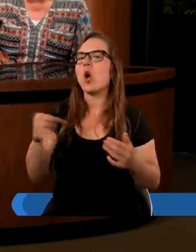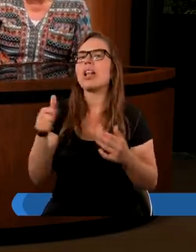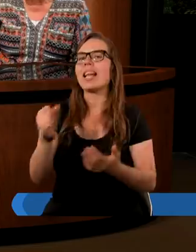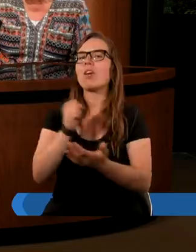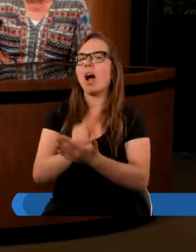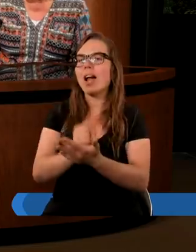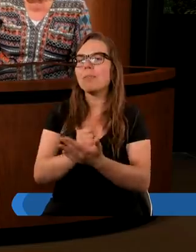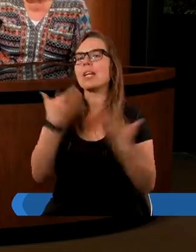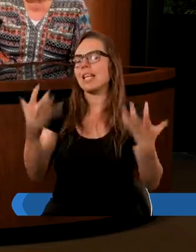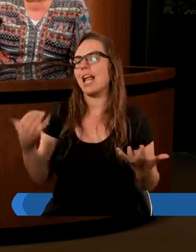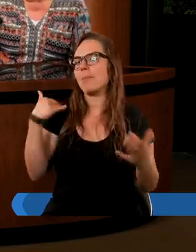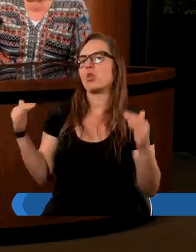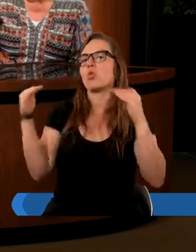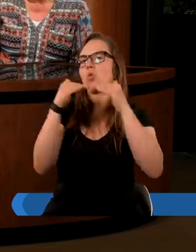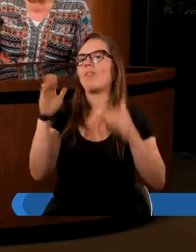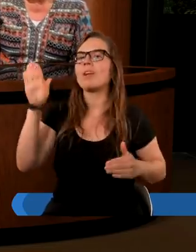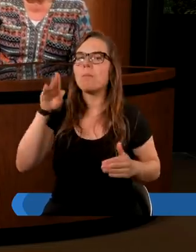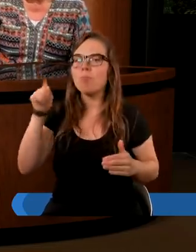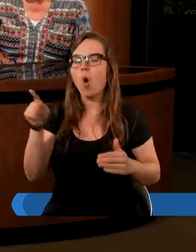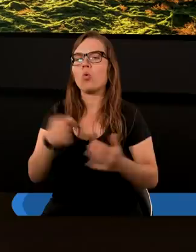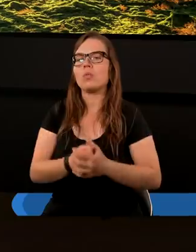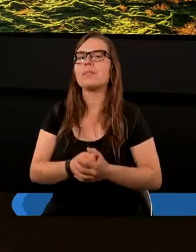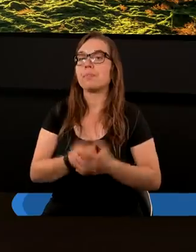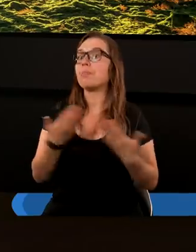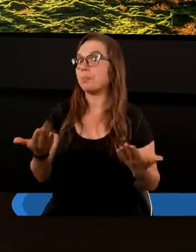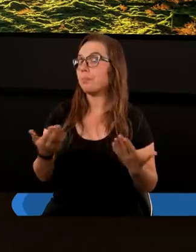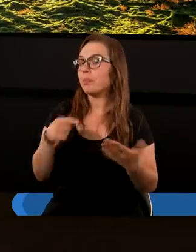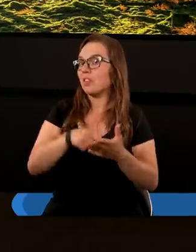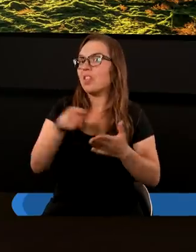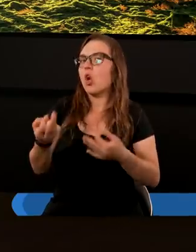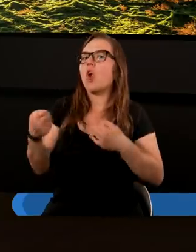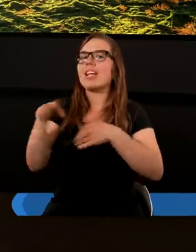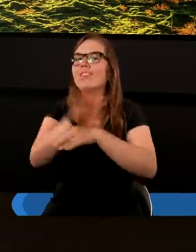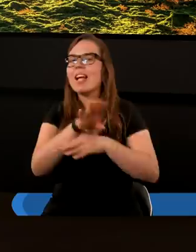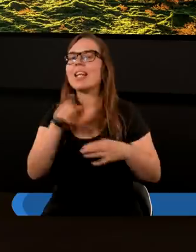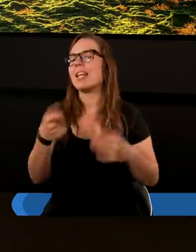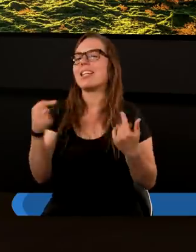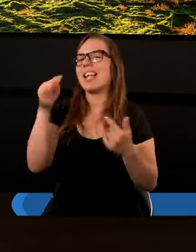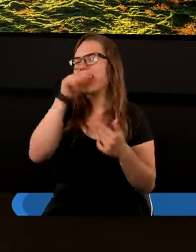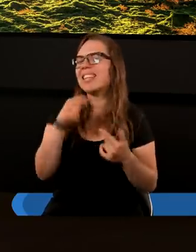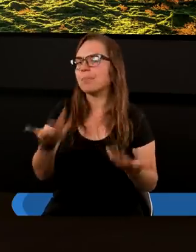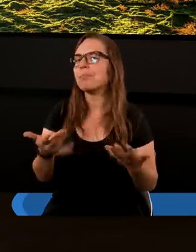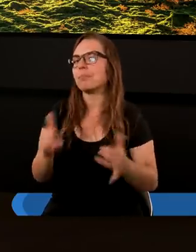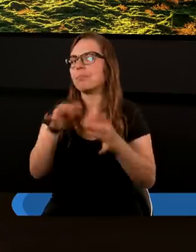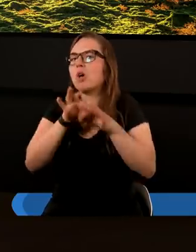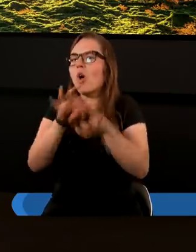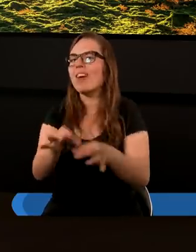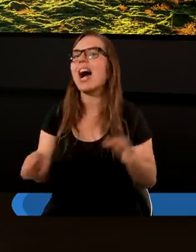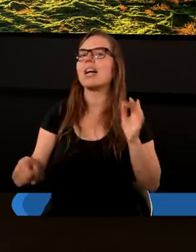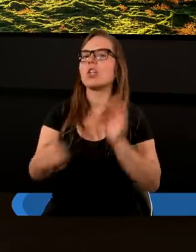aspektu. Chcę być równy Bogu. I to zwiedzenie niestety prowadzi do